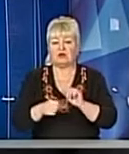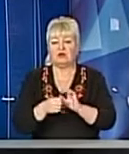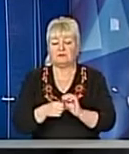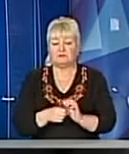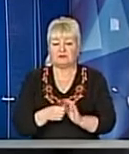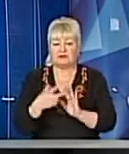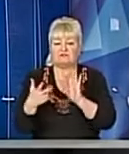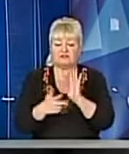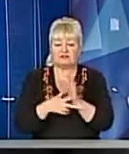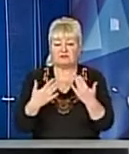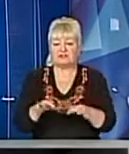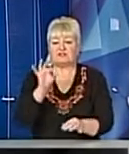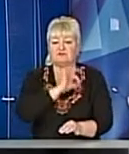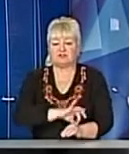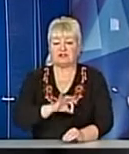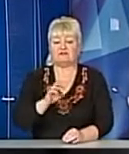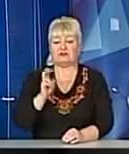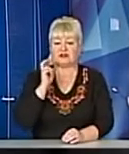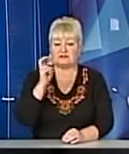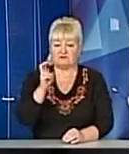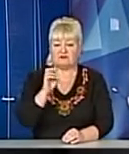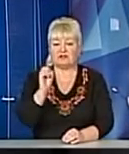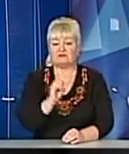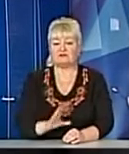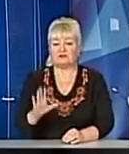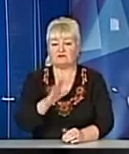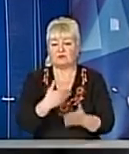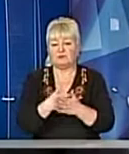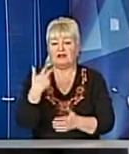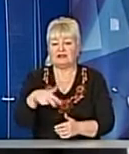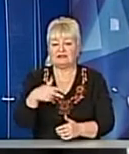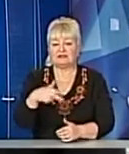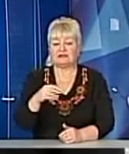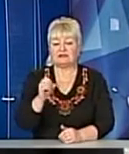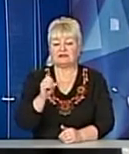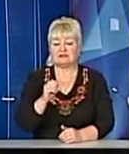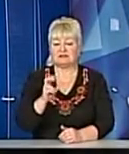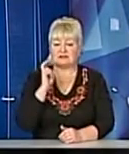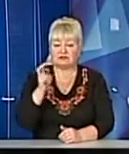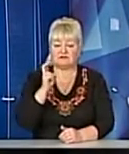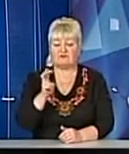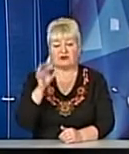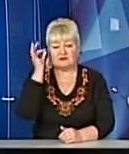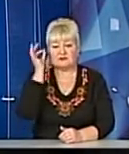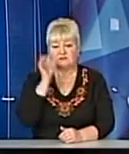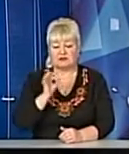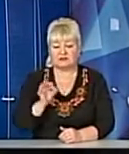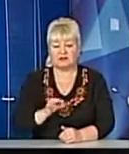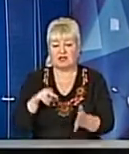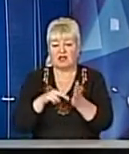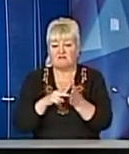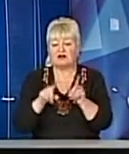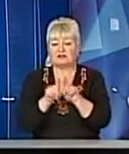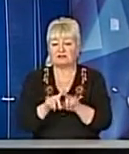вживаних трамваїв з Європи Близько 30 трамваїв, конкретно з Берліна Вартість одного вживаного трамвая з